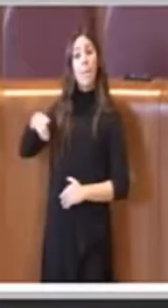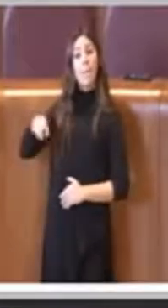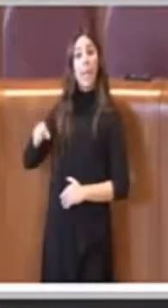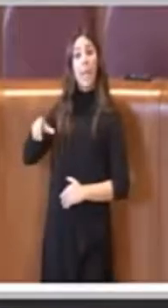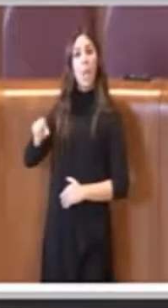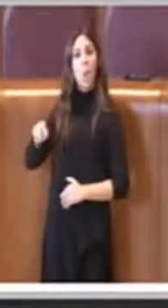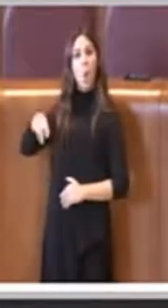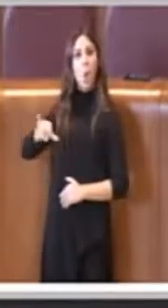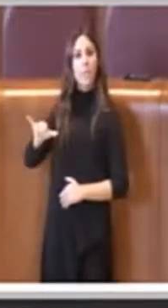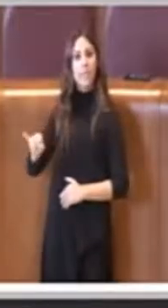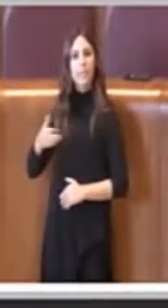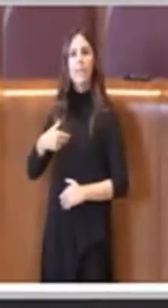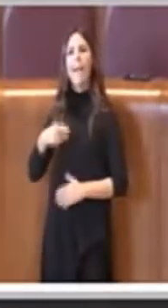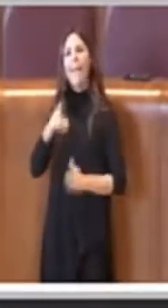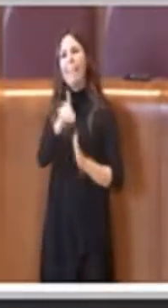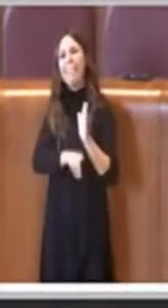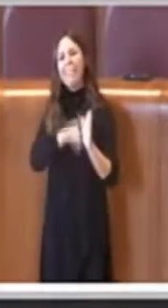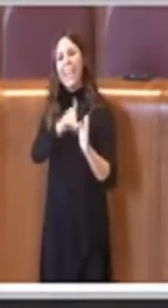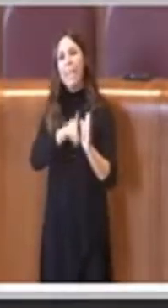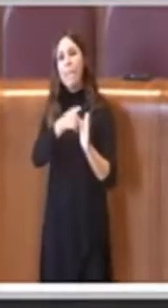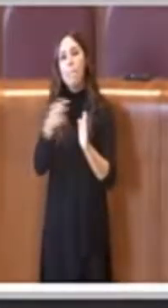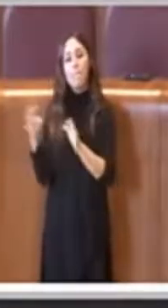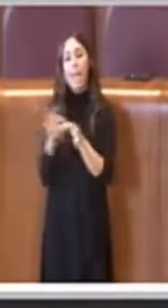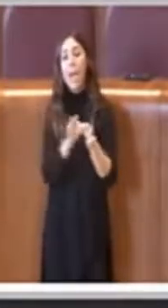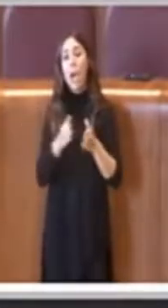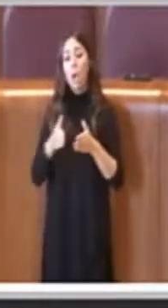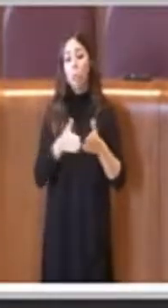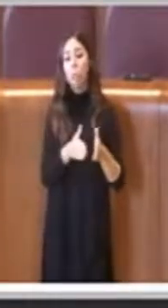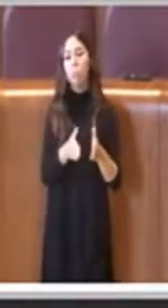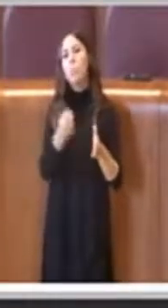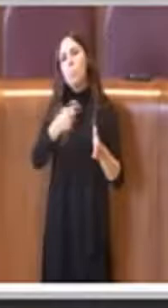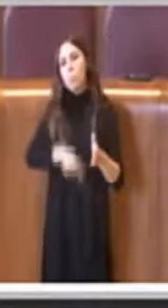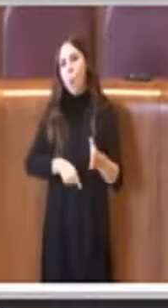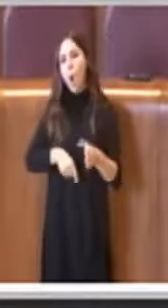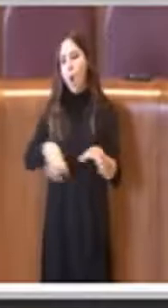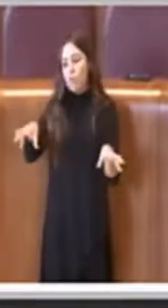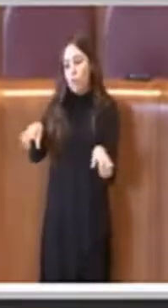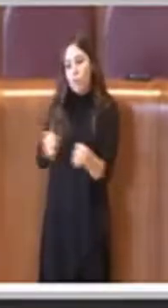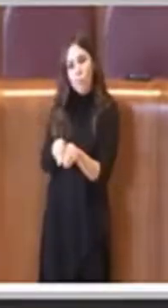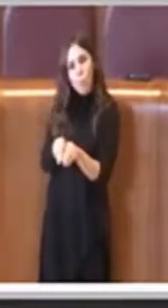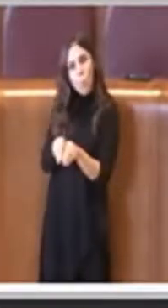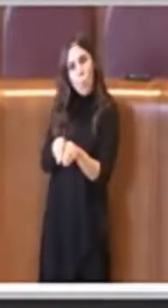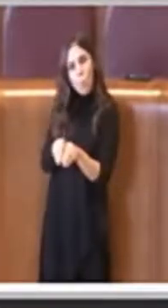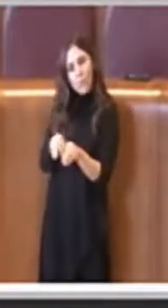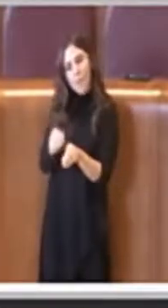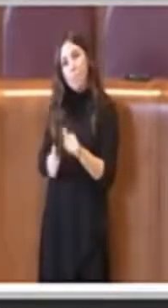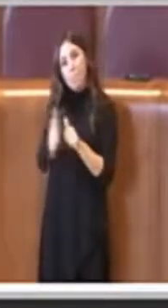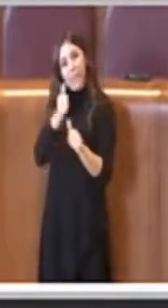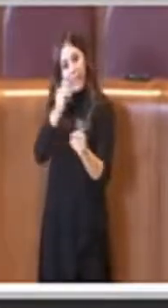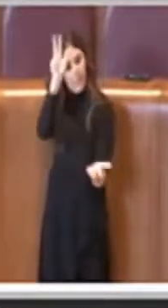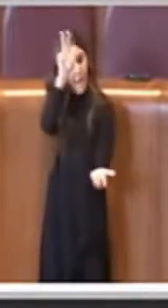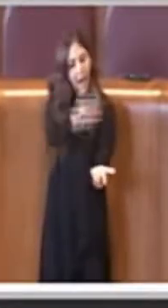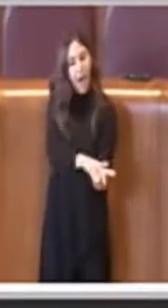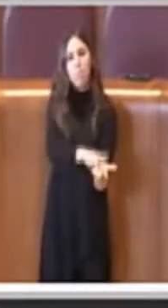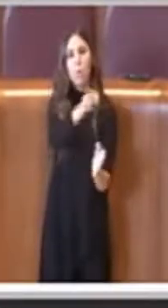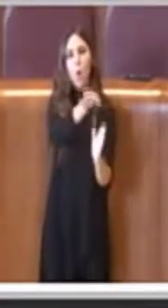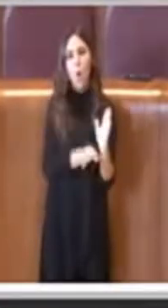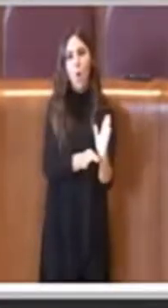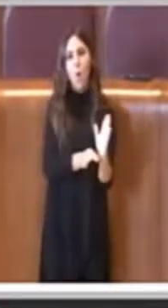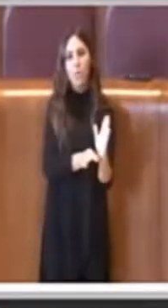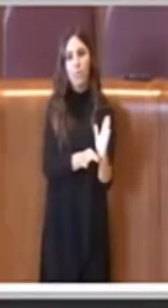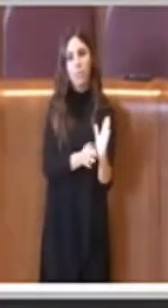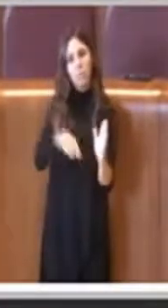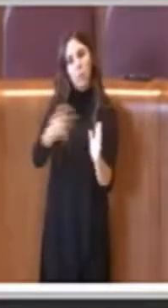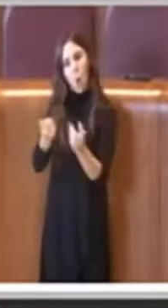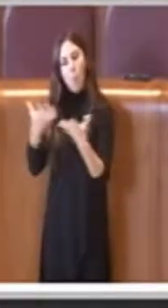delibera sui percorsi è ultimata e può andare in giunta immediatamente dopo l'approvazione di questo regolamento. Questo per